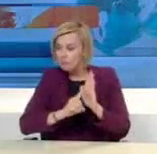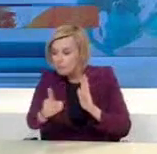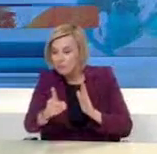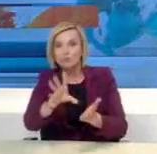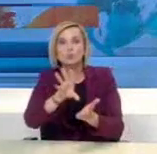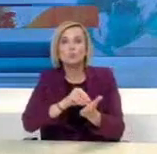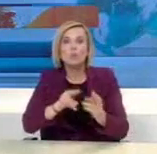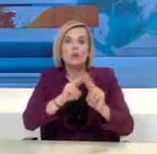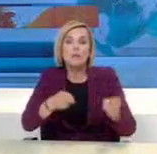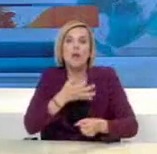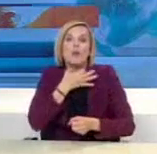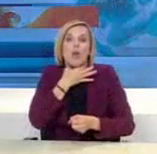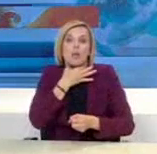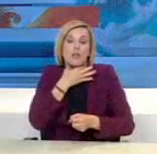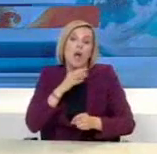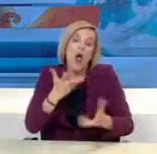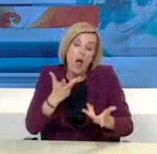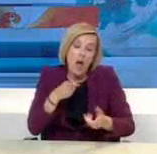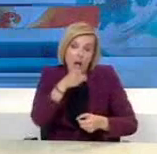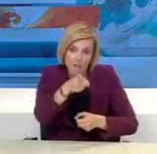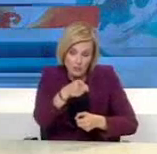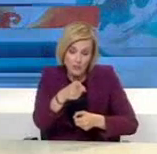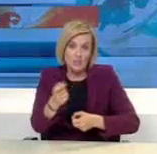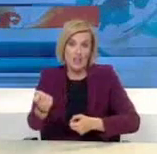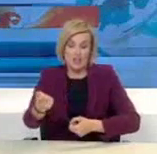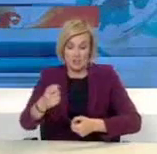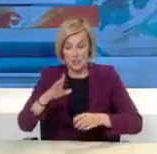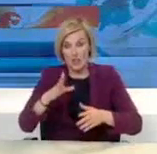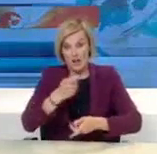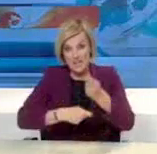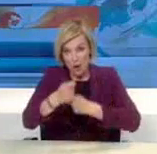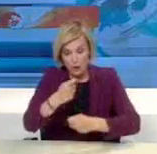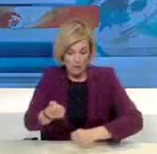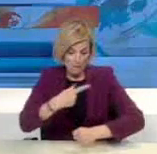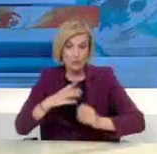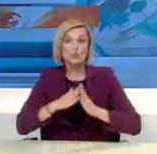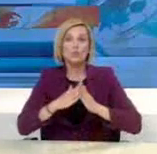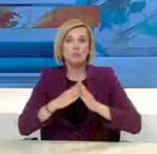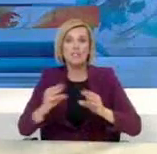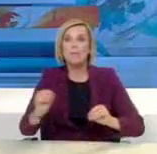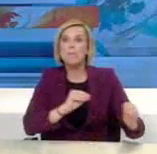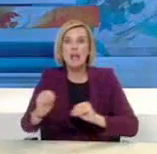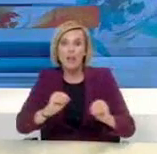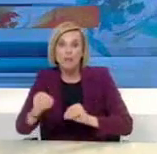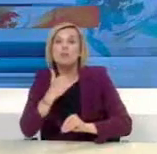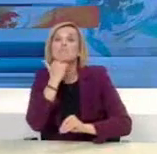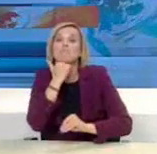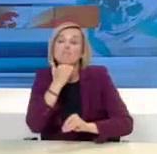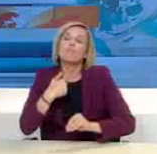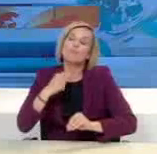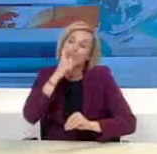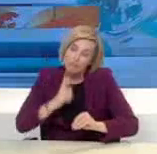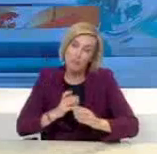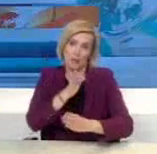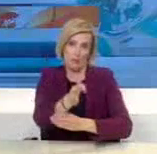όπου δεν είναι δυνατή αποστολή τους. Μετάβαση στην τράπεζα στο μέτρο που δεν είναι δυνατή ηλεκτρονική συναλλαγή.